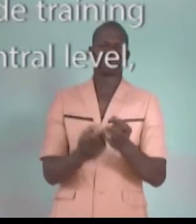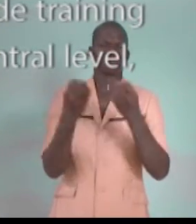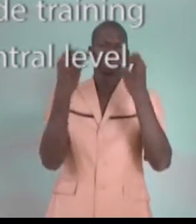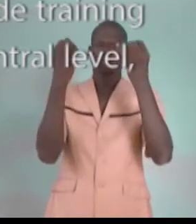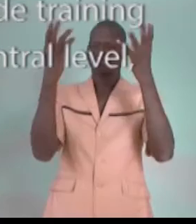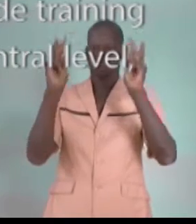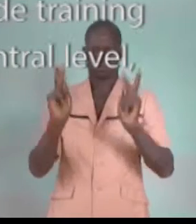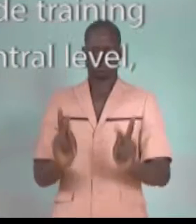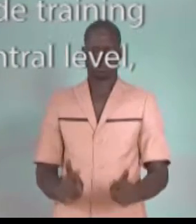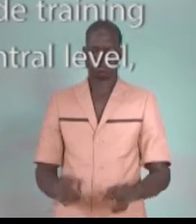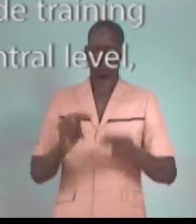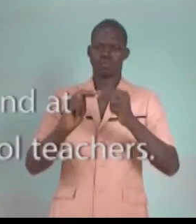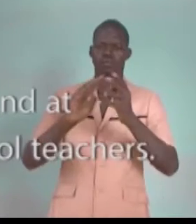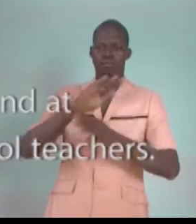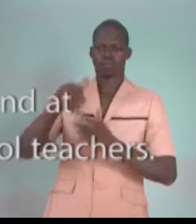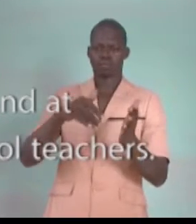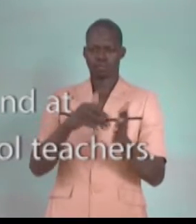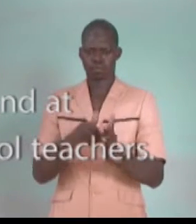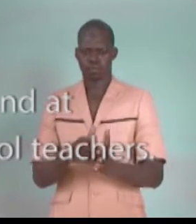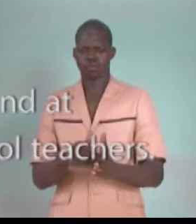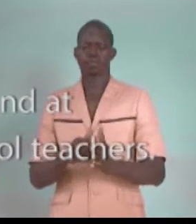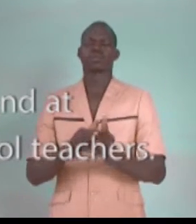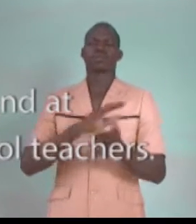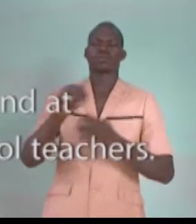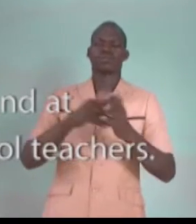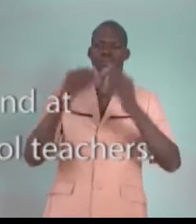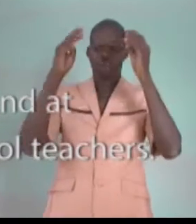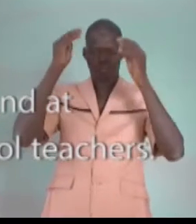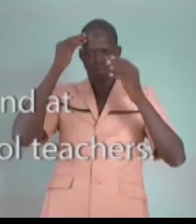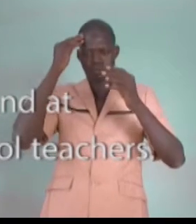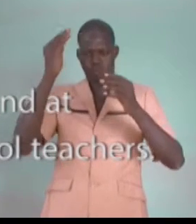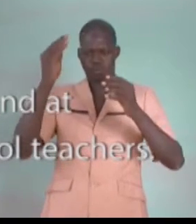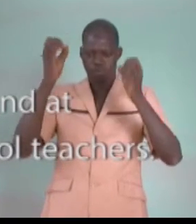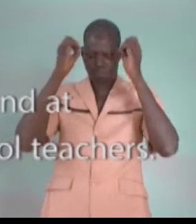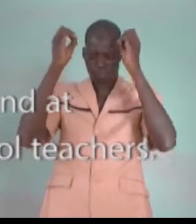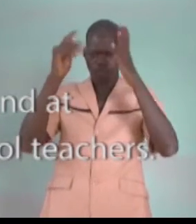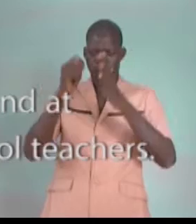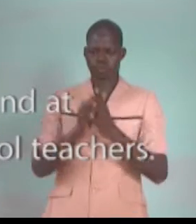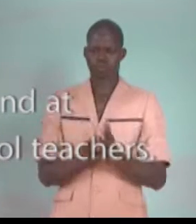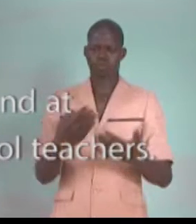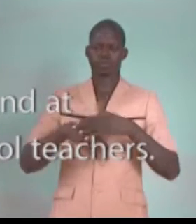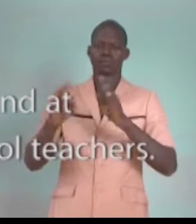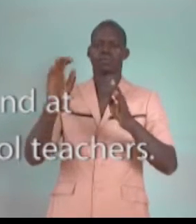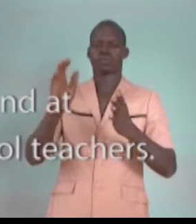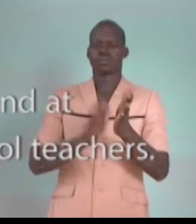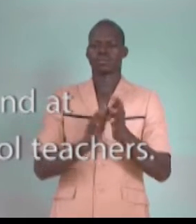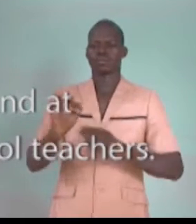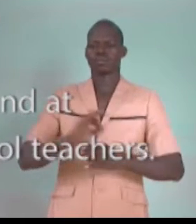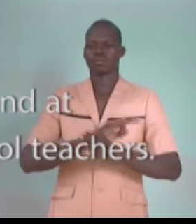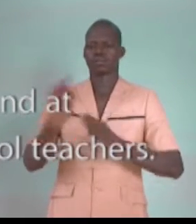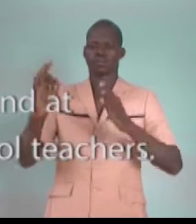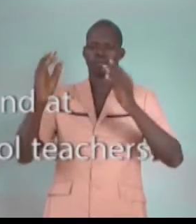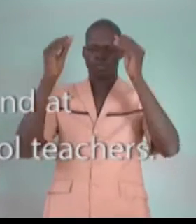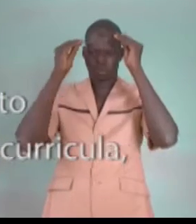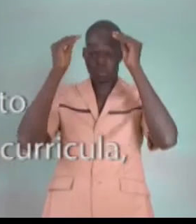formateurs aussi bien au niveau central, au sein du ministère de l'Éducation, que dans les écoles de formation des enseignants